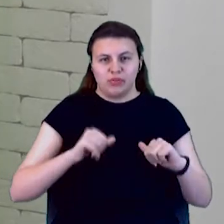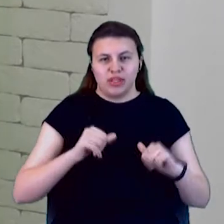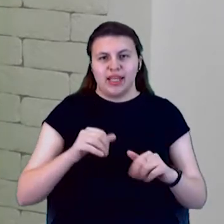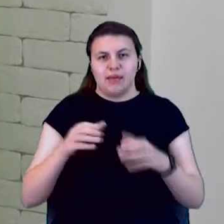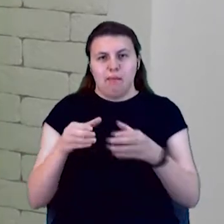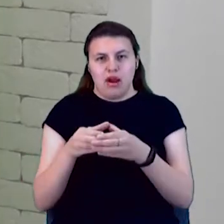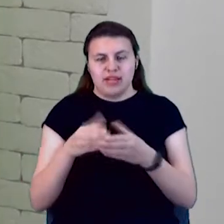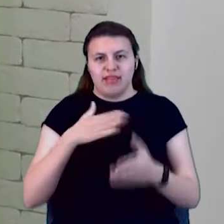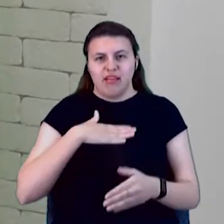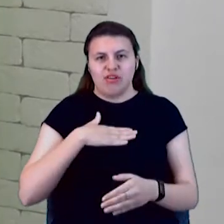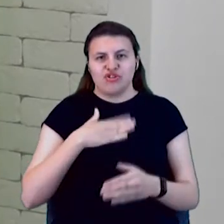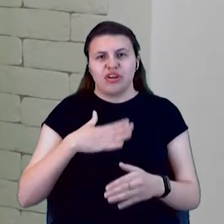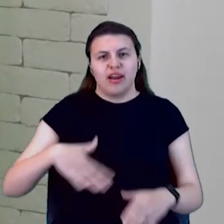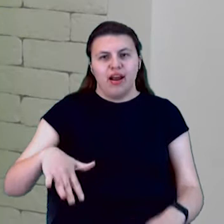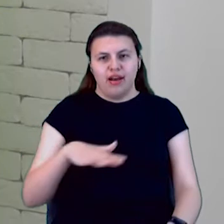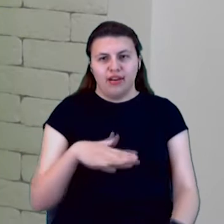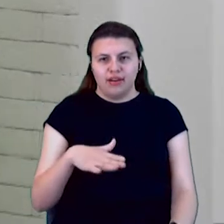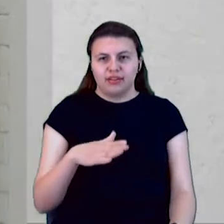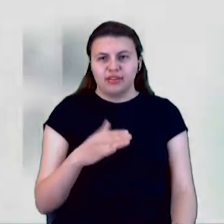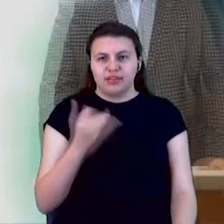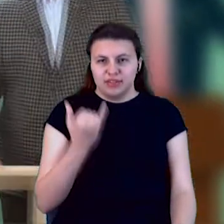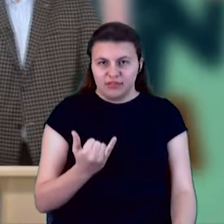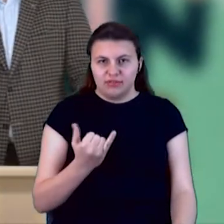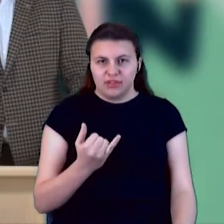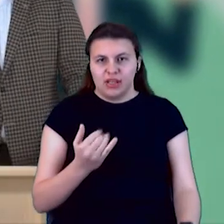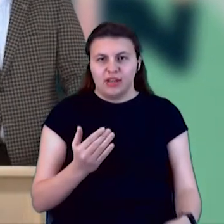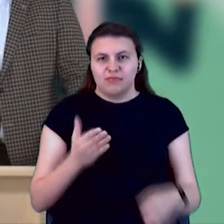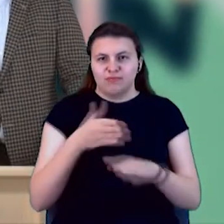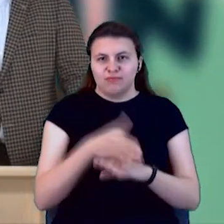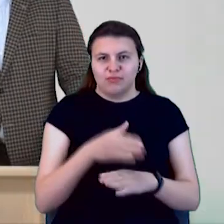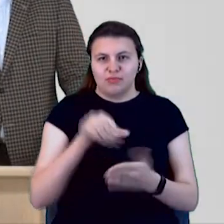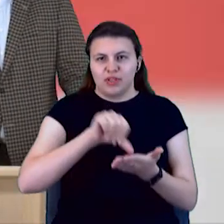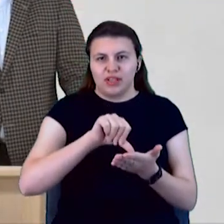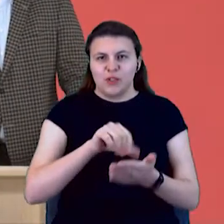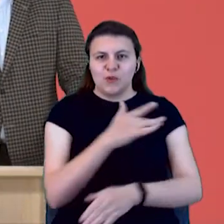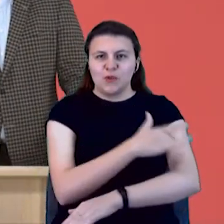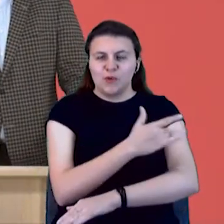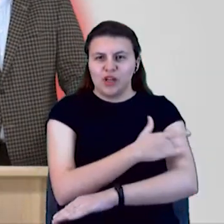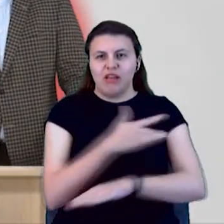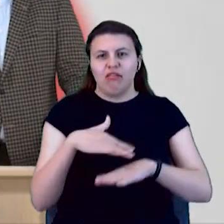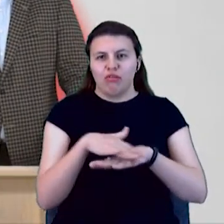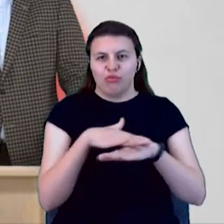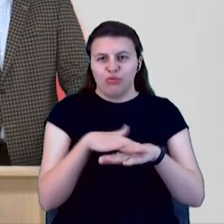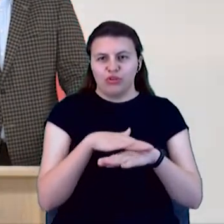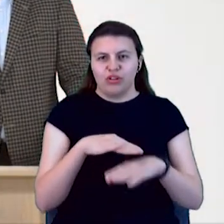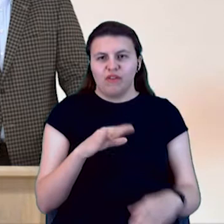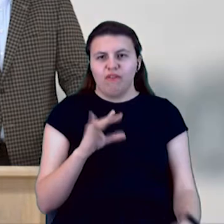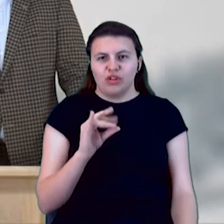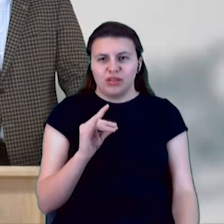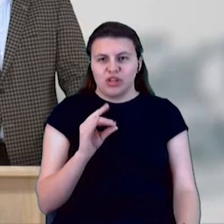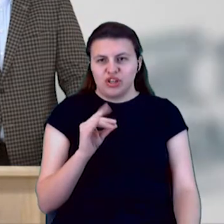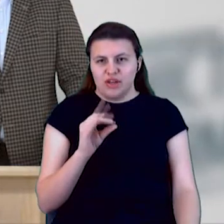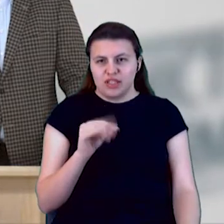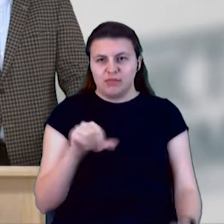до нас у студію завітали Ілля Перекрестов, представник політичної партії «Слуга народу» і Володимир Ржавський, представник політичної